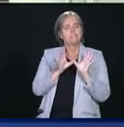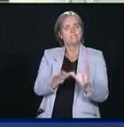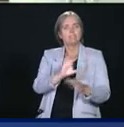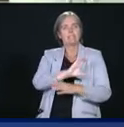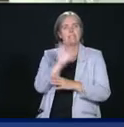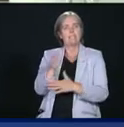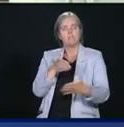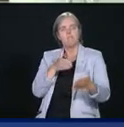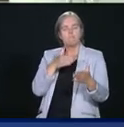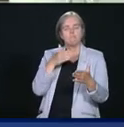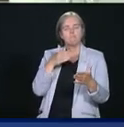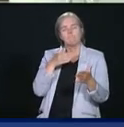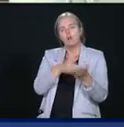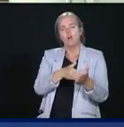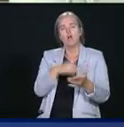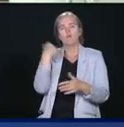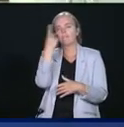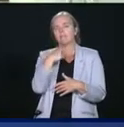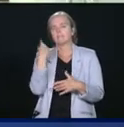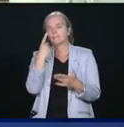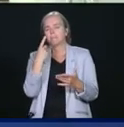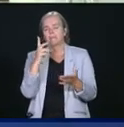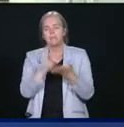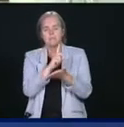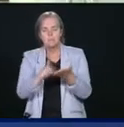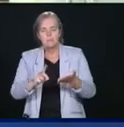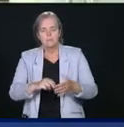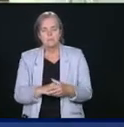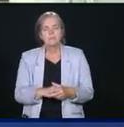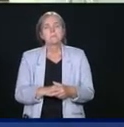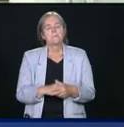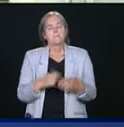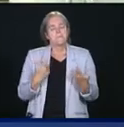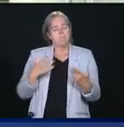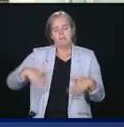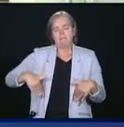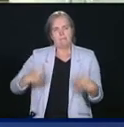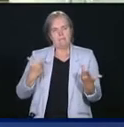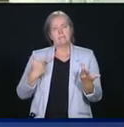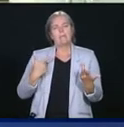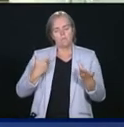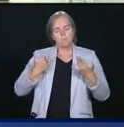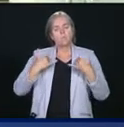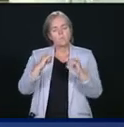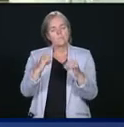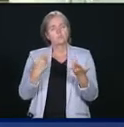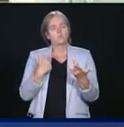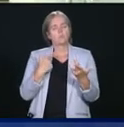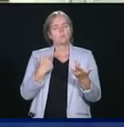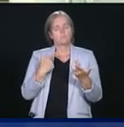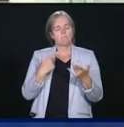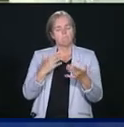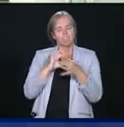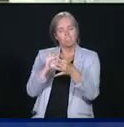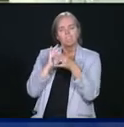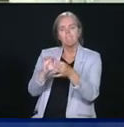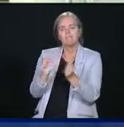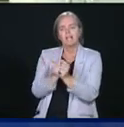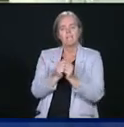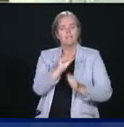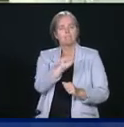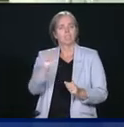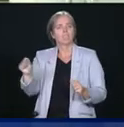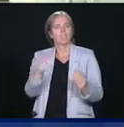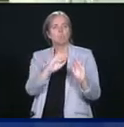Mais on sait qu'il y a plus à faire et on va continuer d'en faire plus, main dans la main avec les communautés qui sont